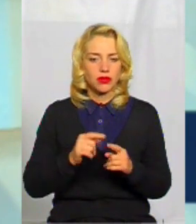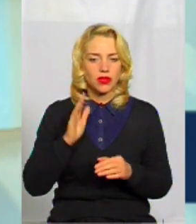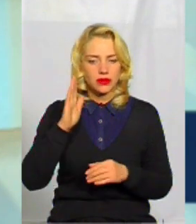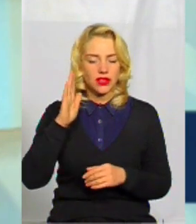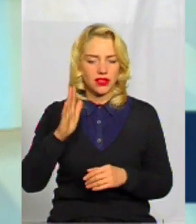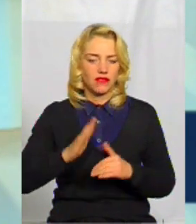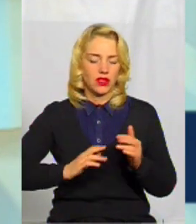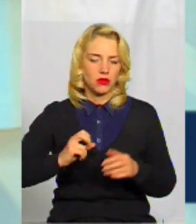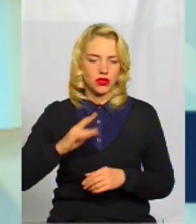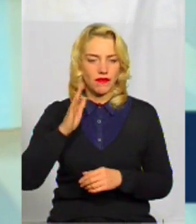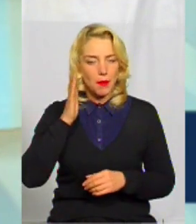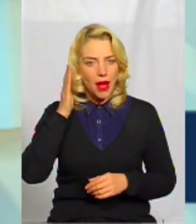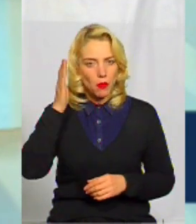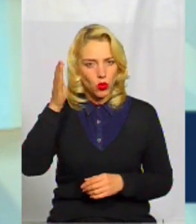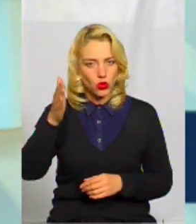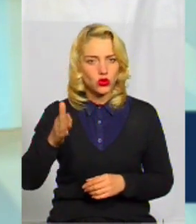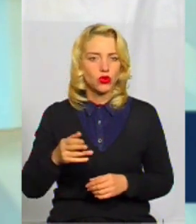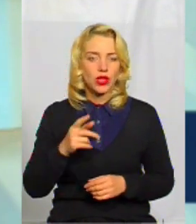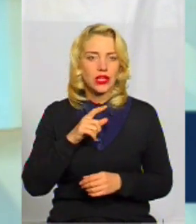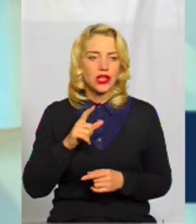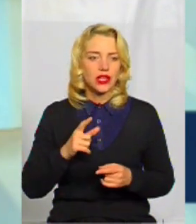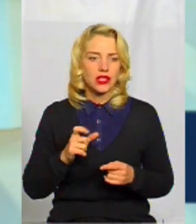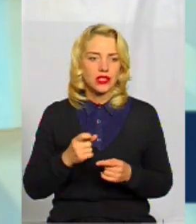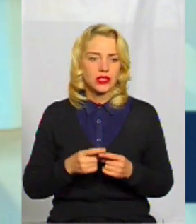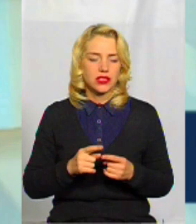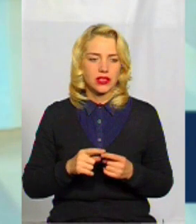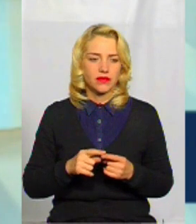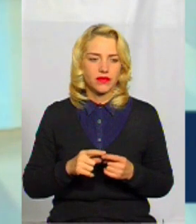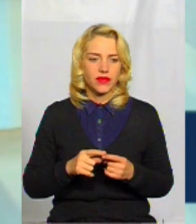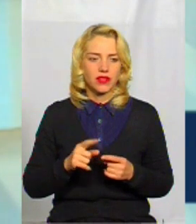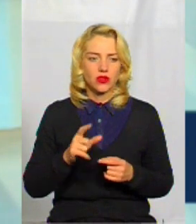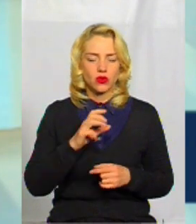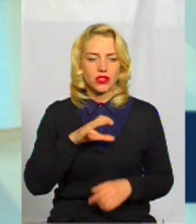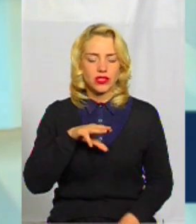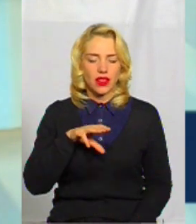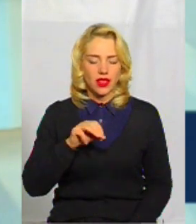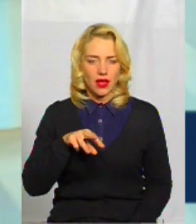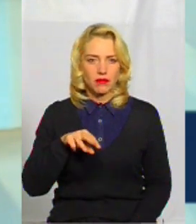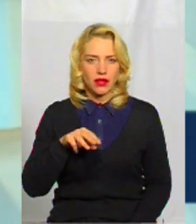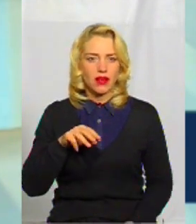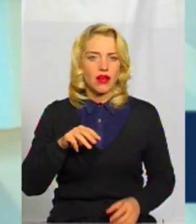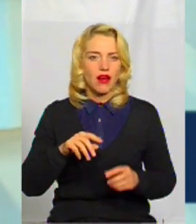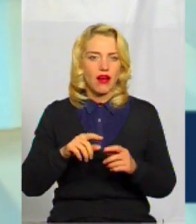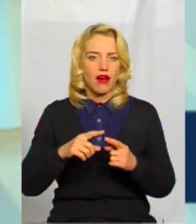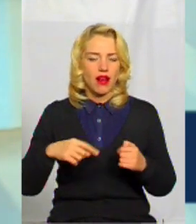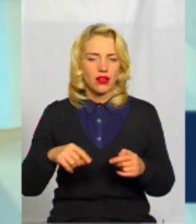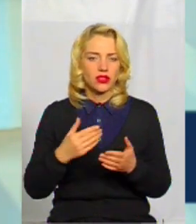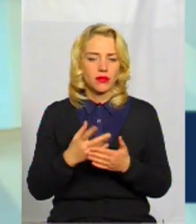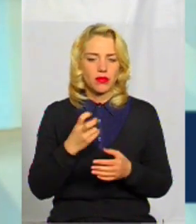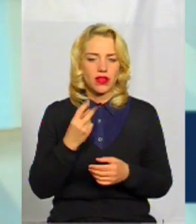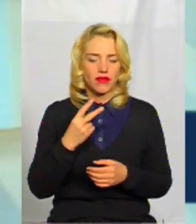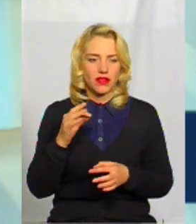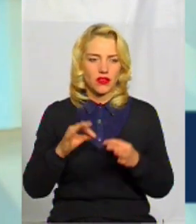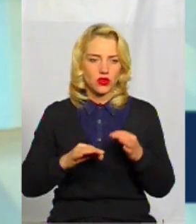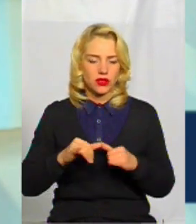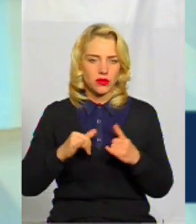професії майбутнього, які дійсно за певними оцінками саме у STEM-галузях на десь приблизно 13%